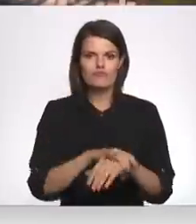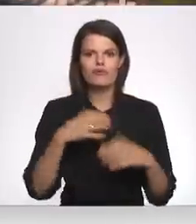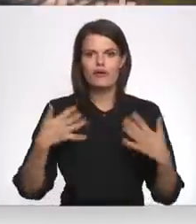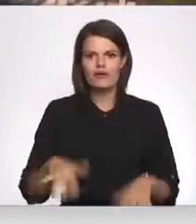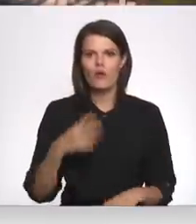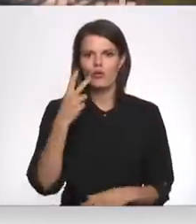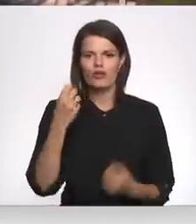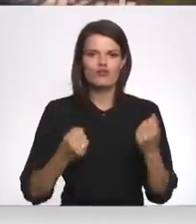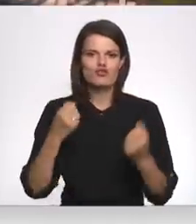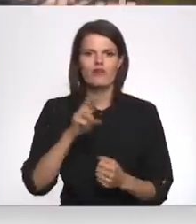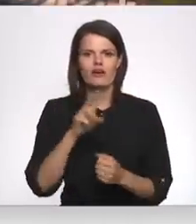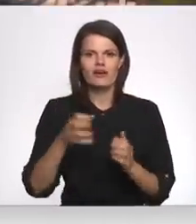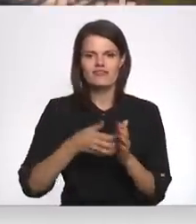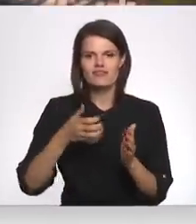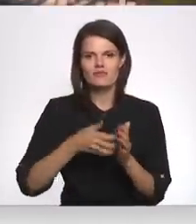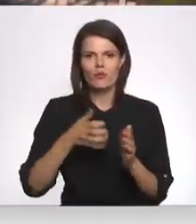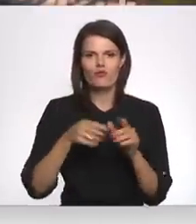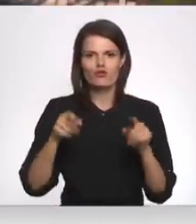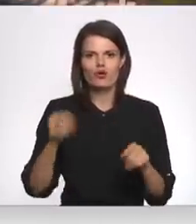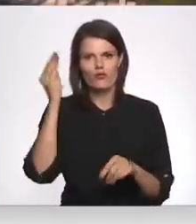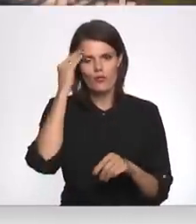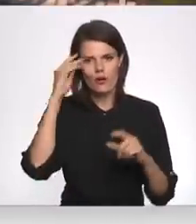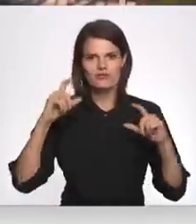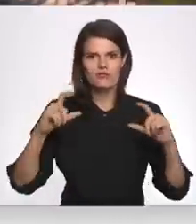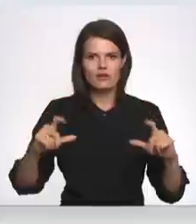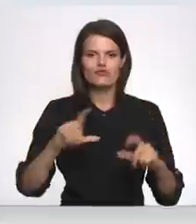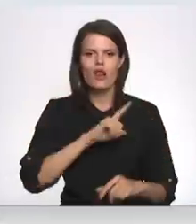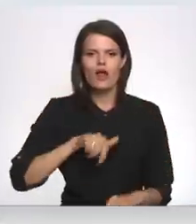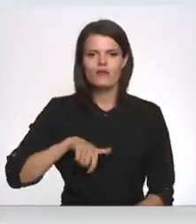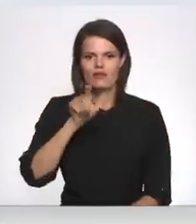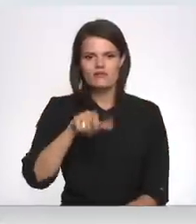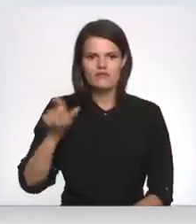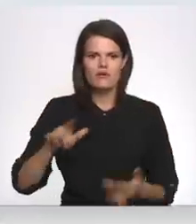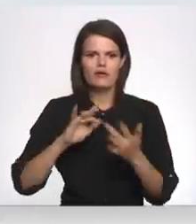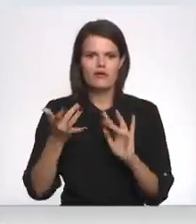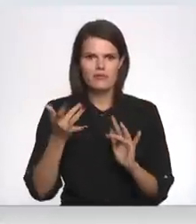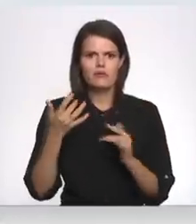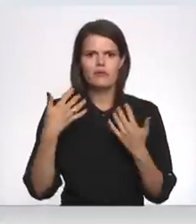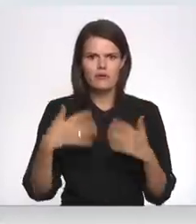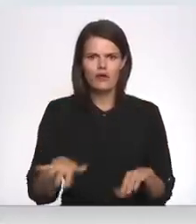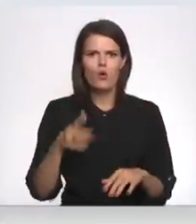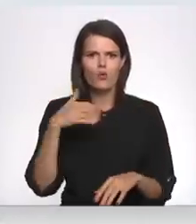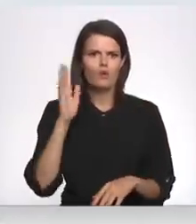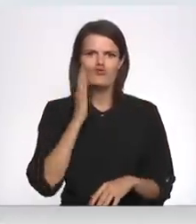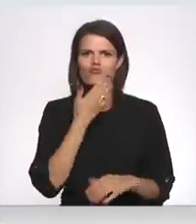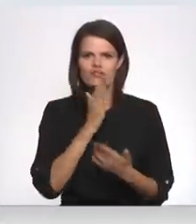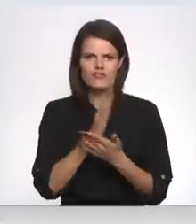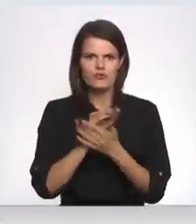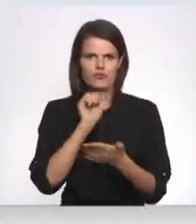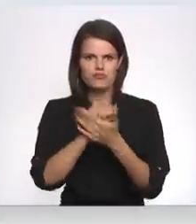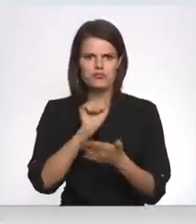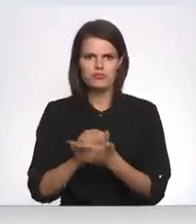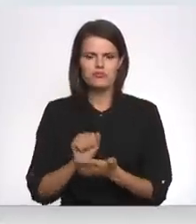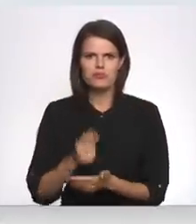divi autovadītāji, kas izmantojuši šādu maskēšanos. Latvijas iedzīvotājs sociālos tīklos jau kopš vasaras vidus dalās ar